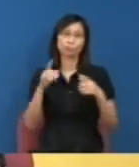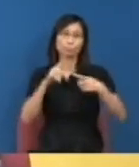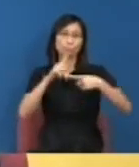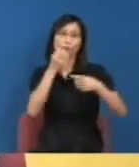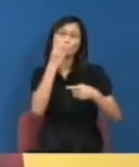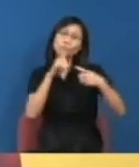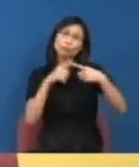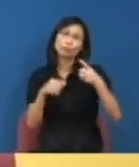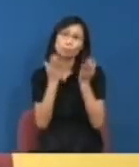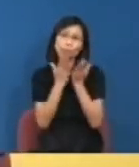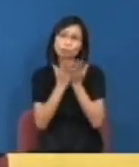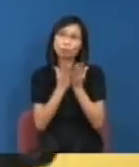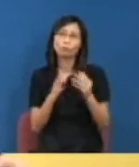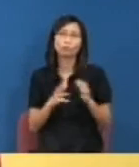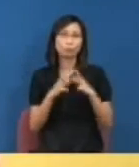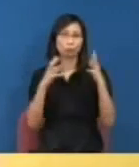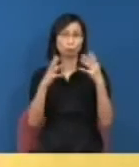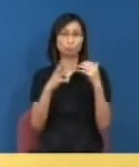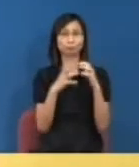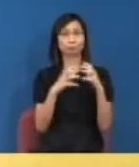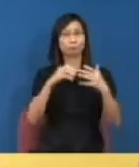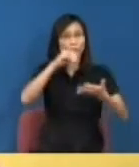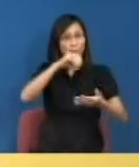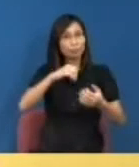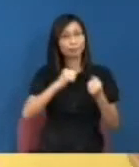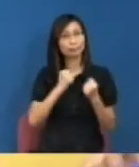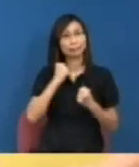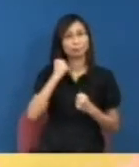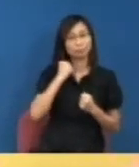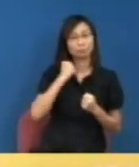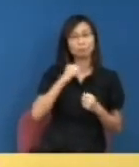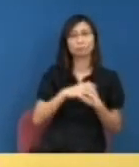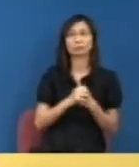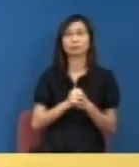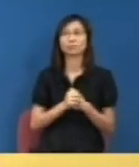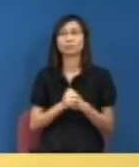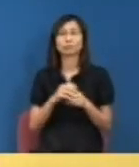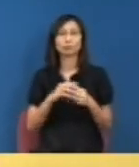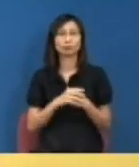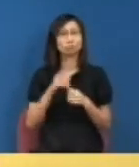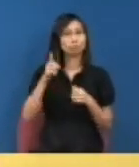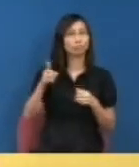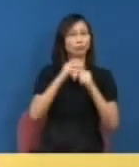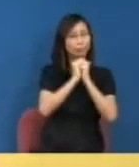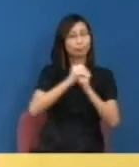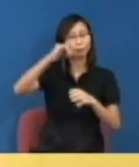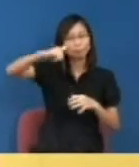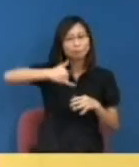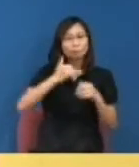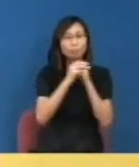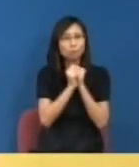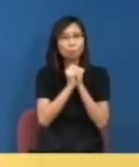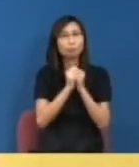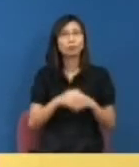是可以人意為不知甚麼人意為為甚麼諸君來此求學必有一定宗旨